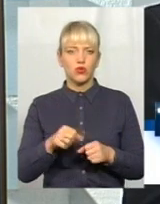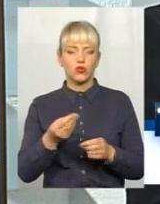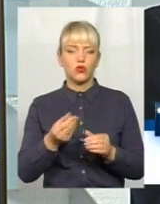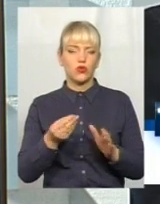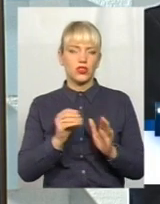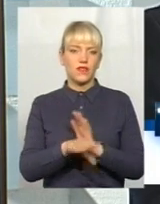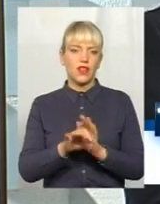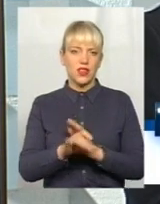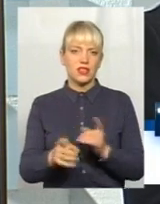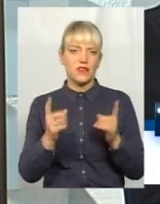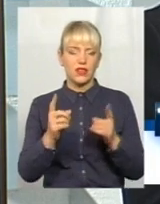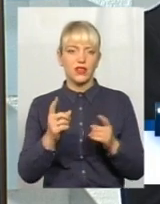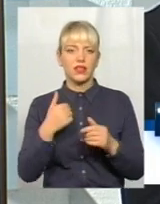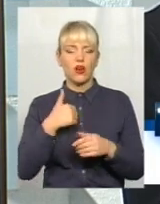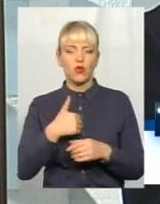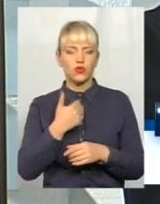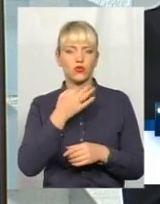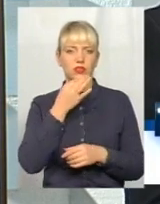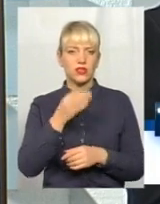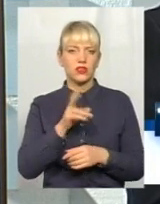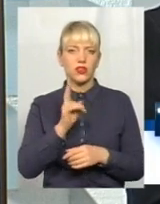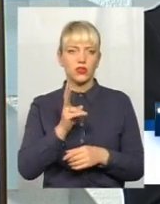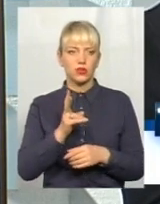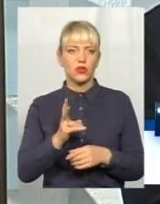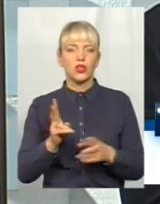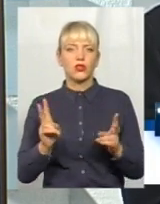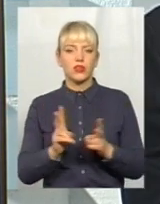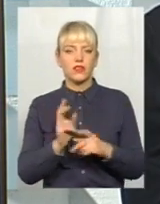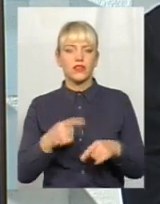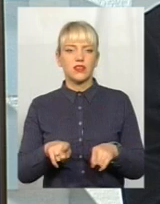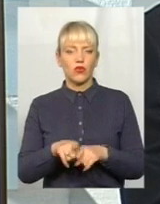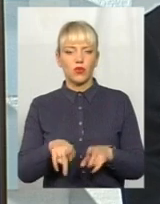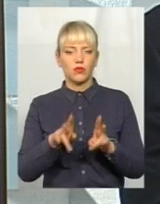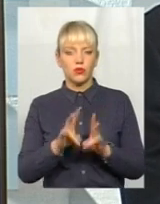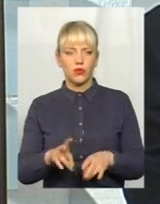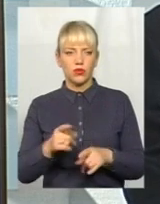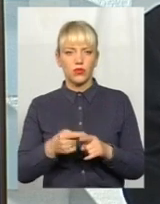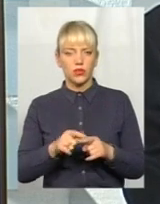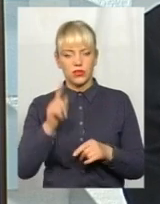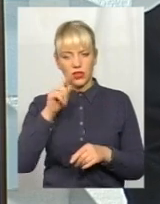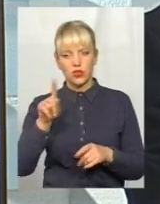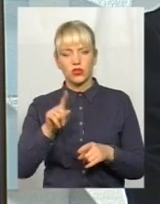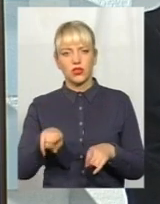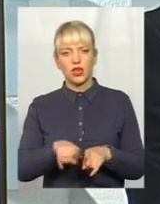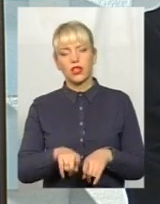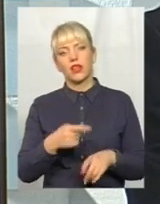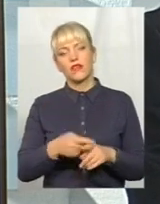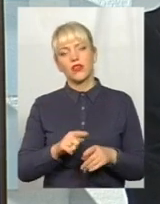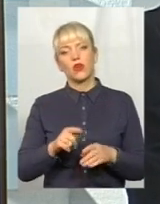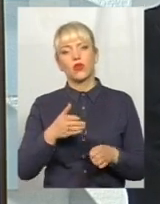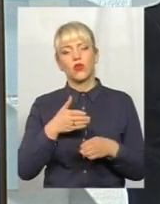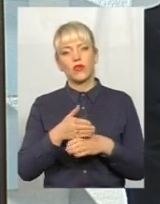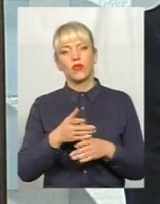і я хочу сказати, хто, ще раз повторити, хто стовхнувся з цією бідою, той знає, що це таке. Він готовий